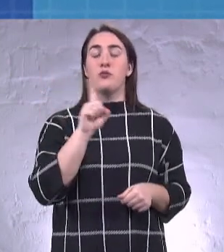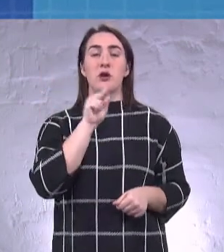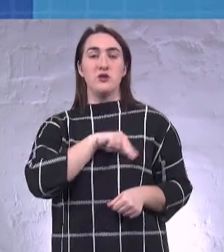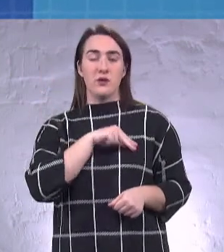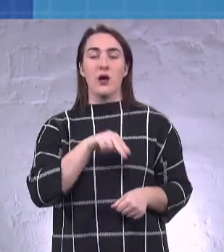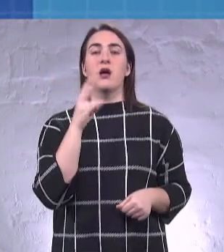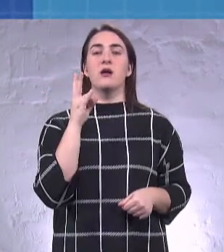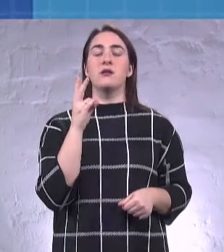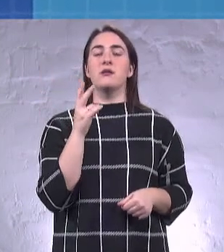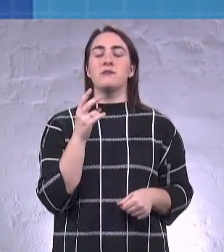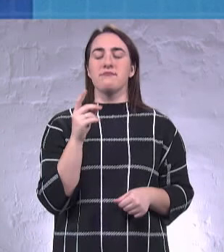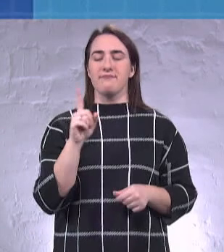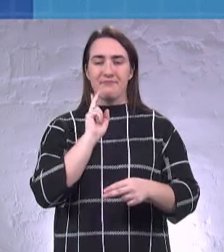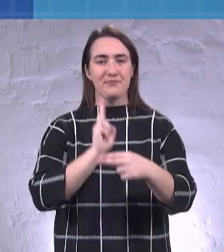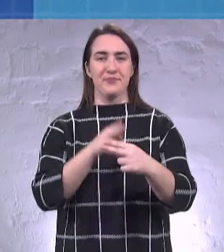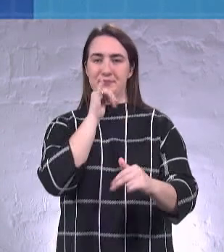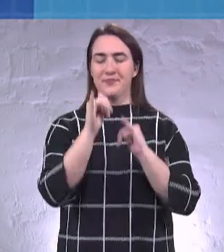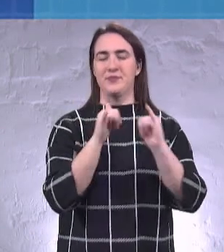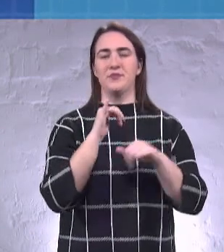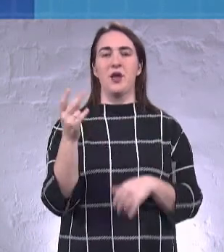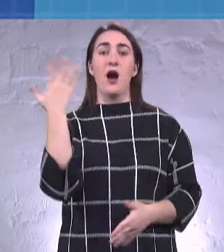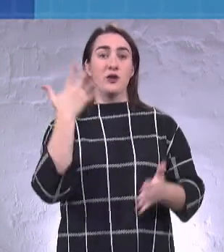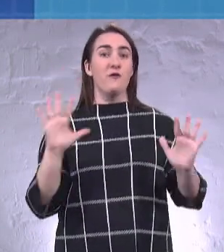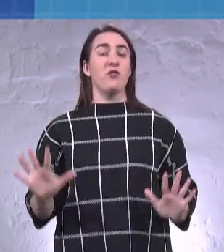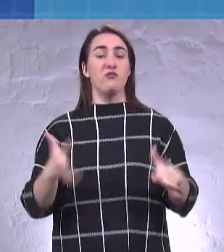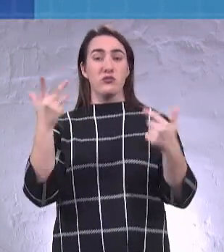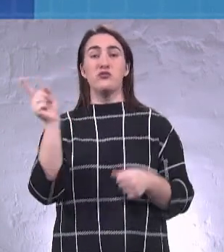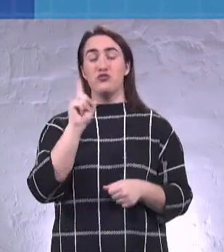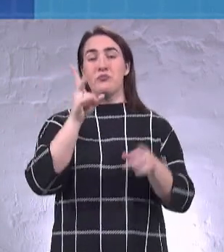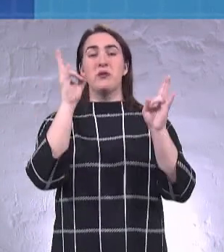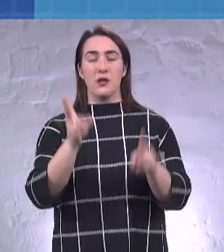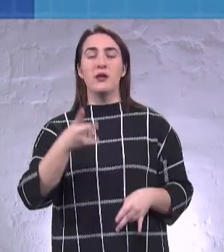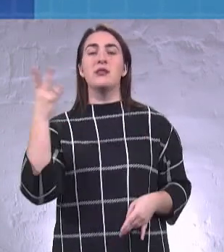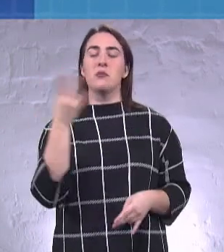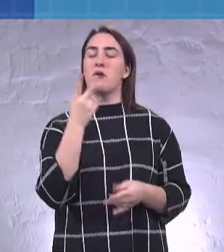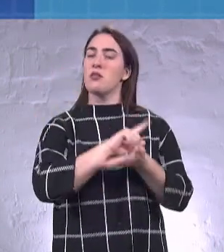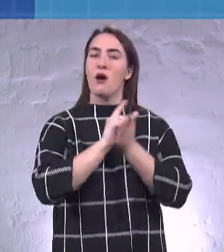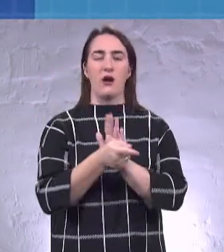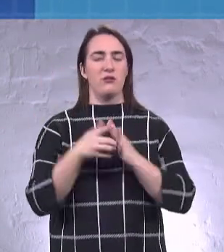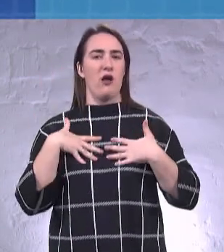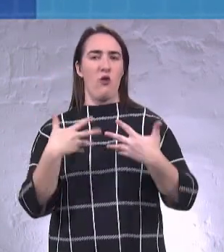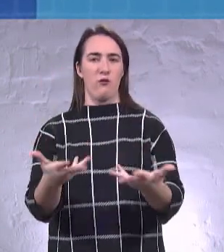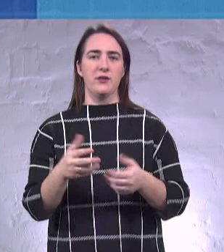упередження, не допускати цих. А вже, якщо відбулась щось, біда, то треба негайно реагувати.